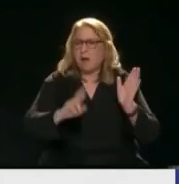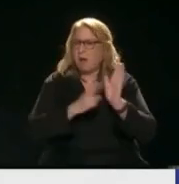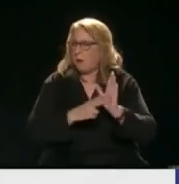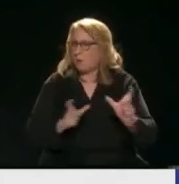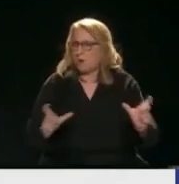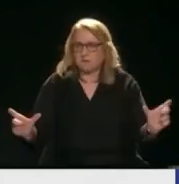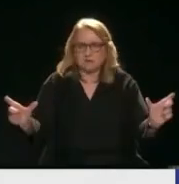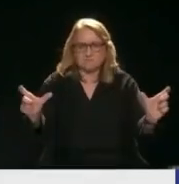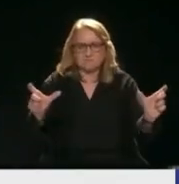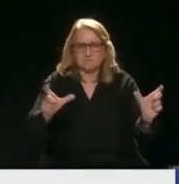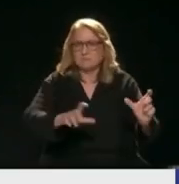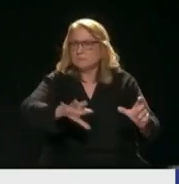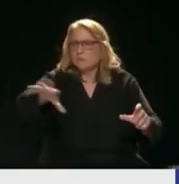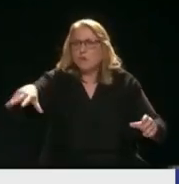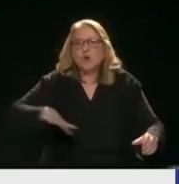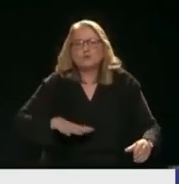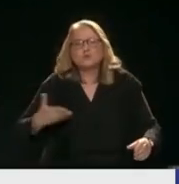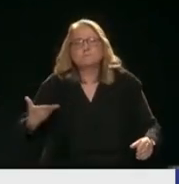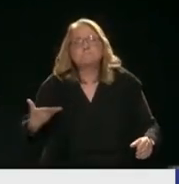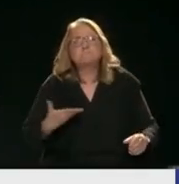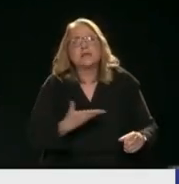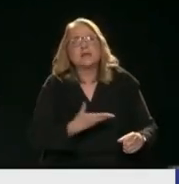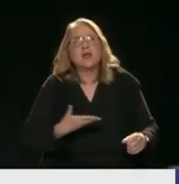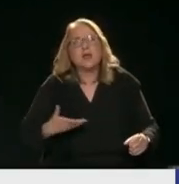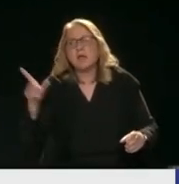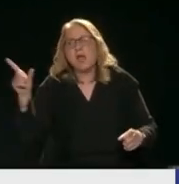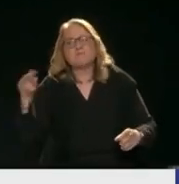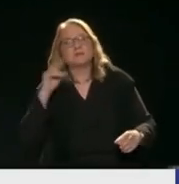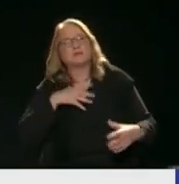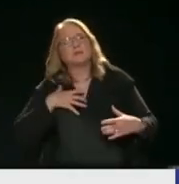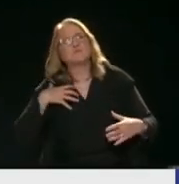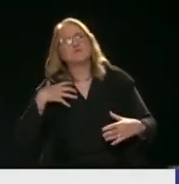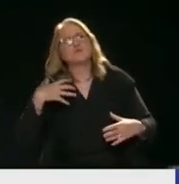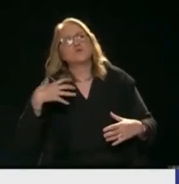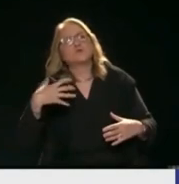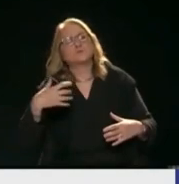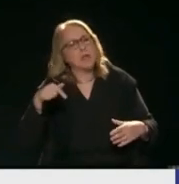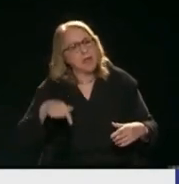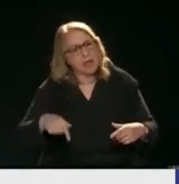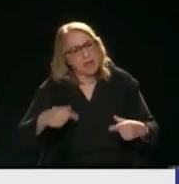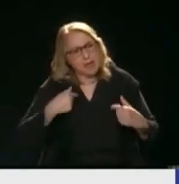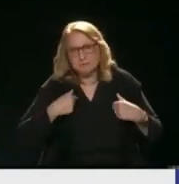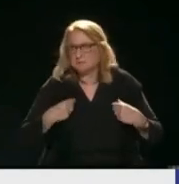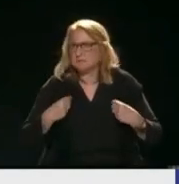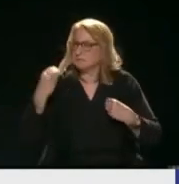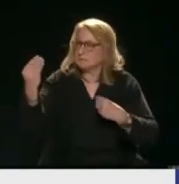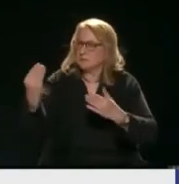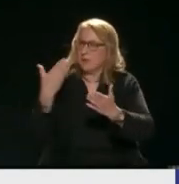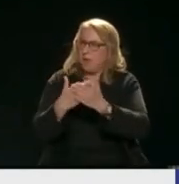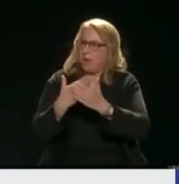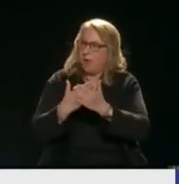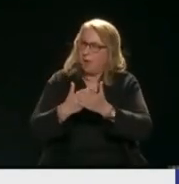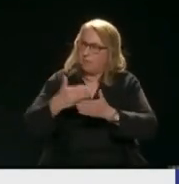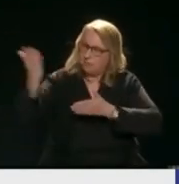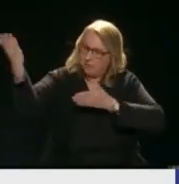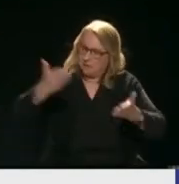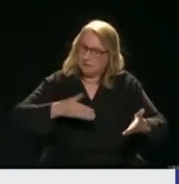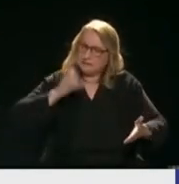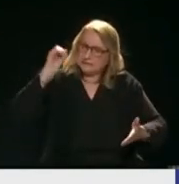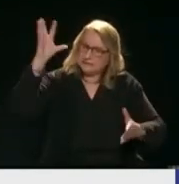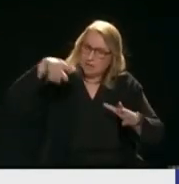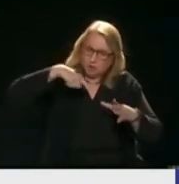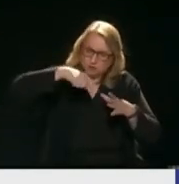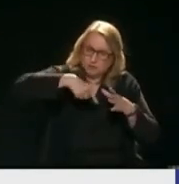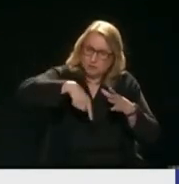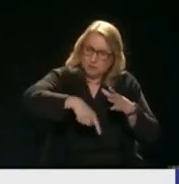άλλους Οι άνθρωποι πεινάνε Άρα ο Έλληνες πολίτης Δίνοντας άδεια Σε σένα Σε έναν άλλον Σε οποιονδήποτε Να